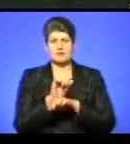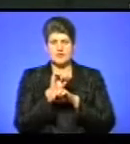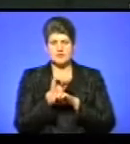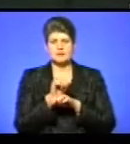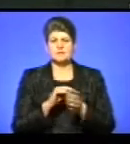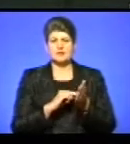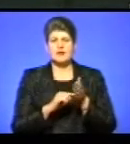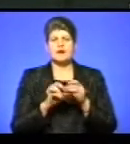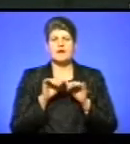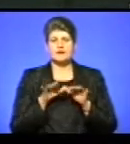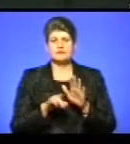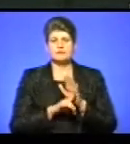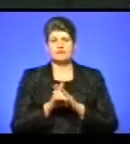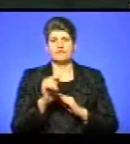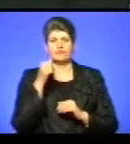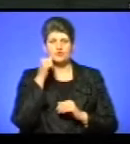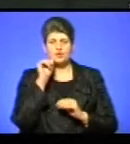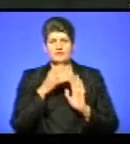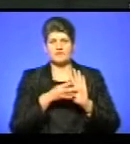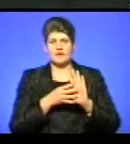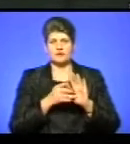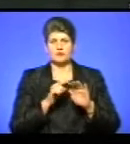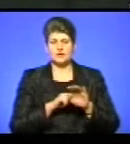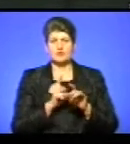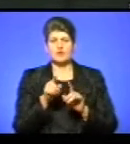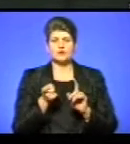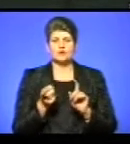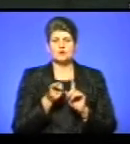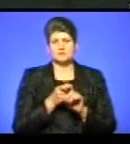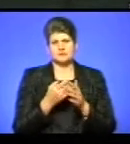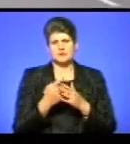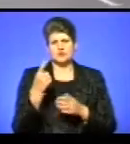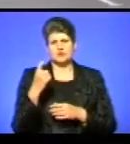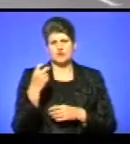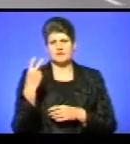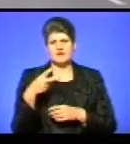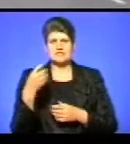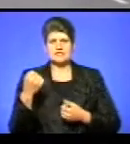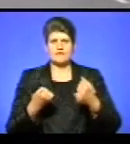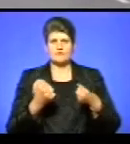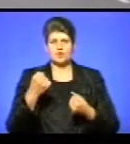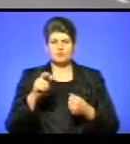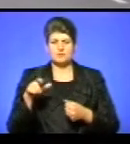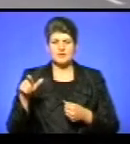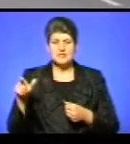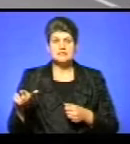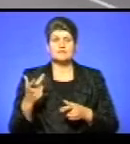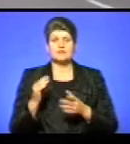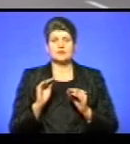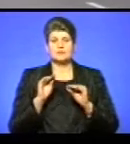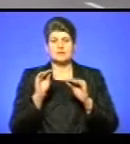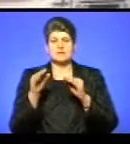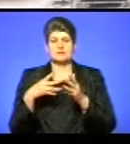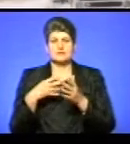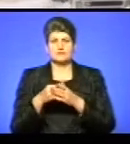Зазначу, акція стартувала вчора о 9-й годині. До неї долучились близько 120 автомобілістів. Протестувальники розмістили свої